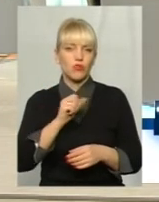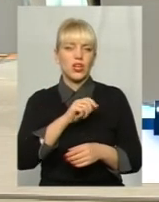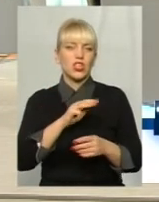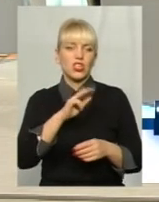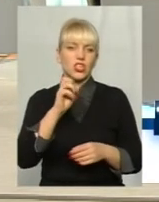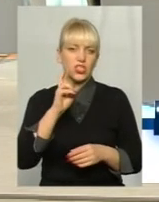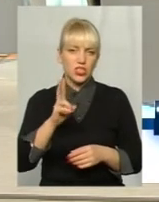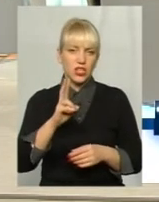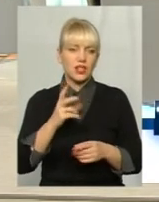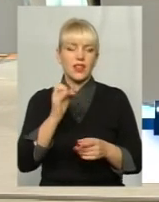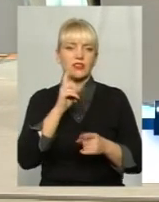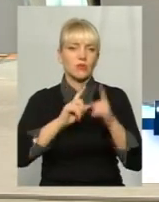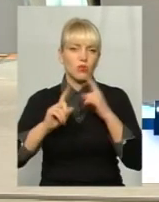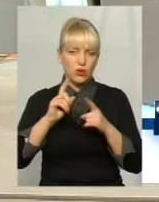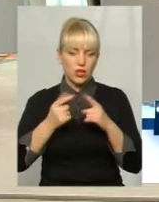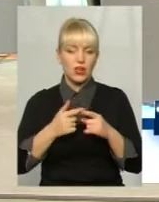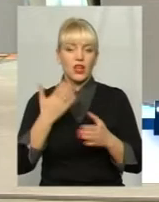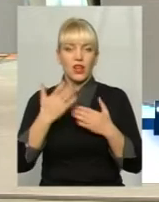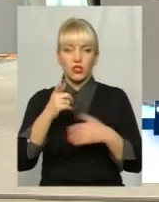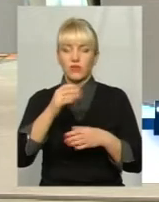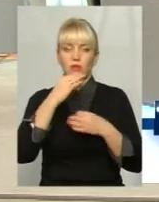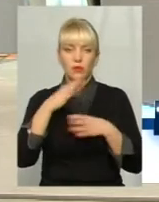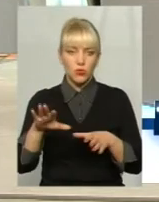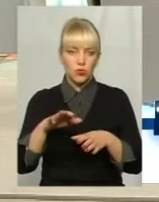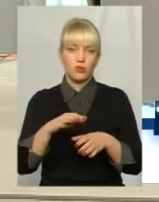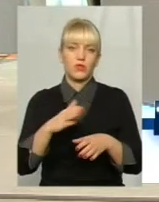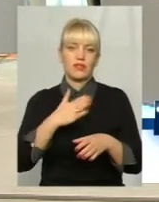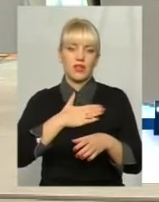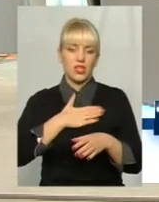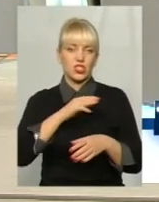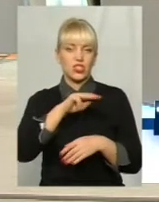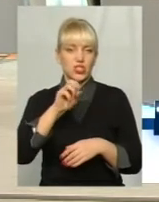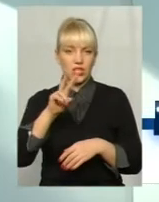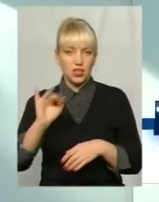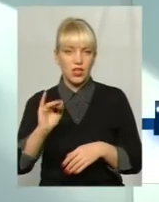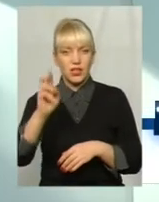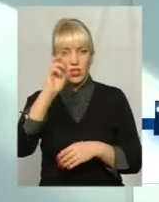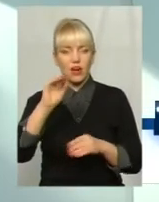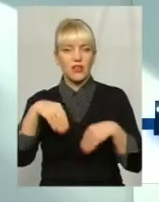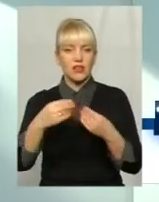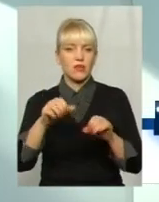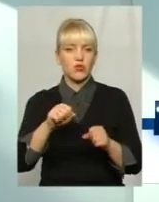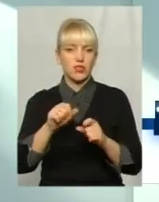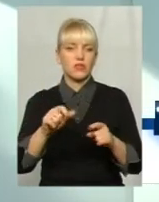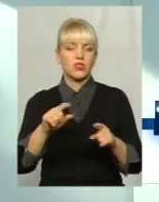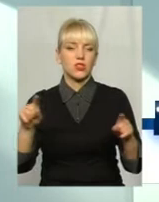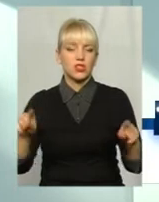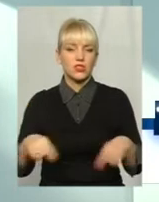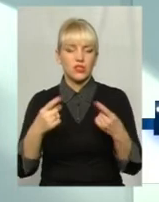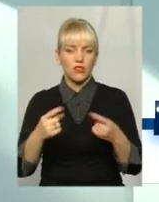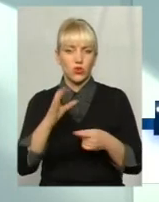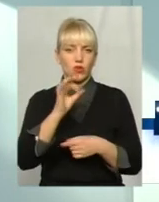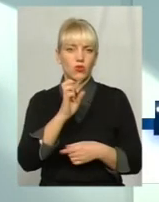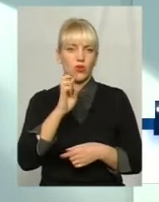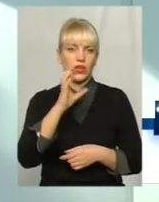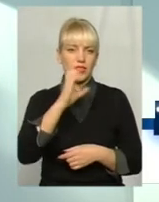управляючої компанії, чи раніше ЖЕКи, держава дає можливість створити об'єднаність співласників бетоповерхових